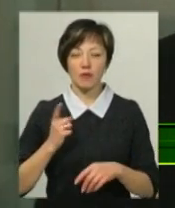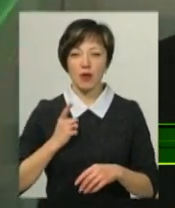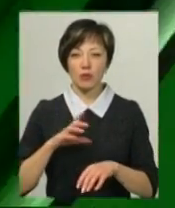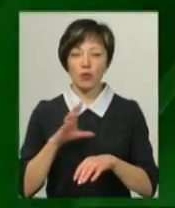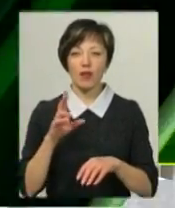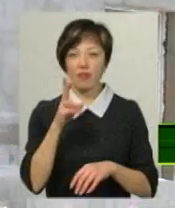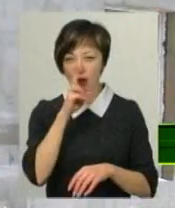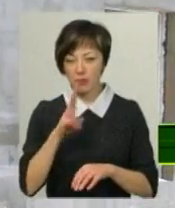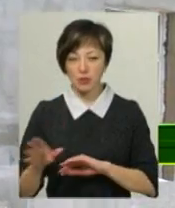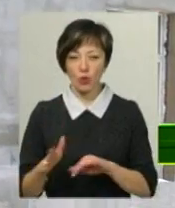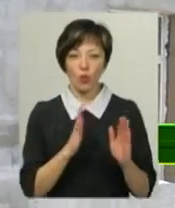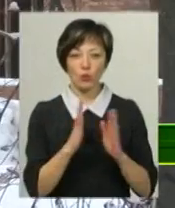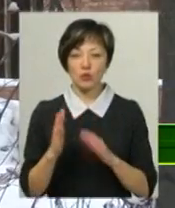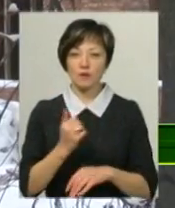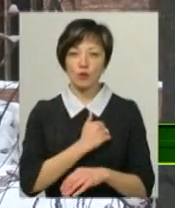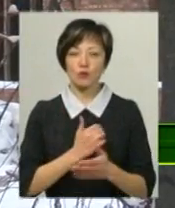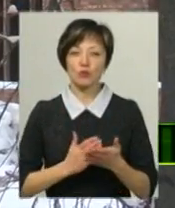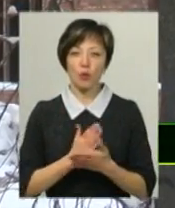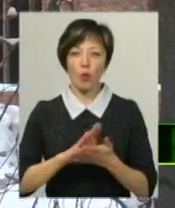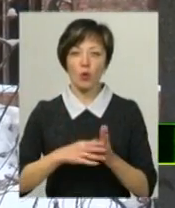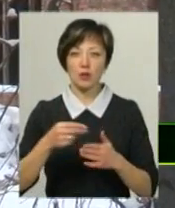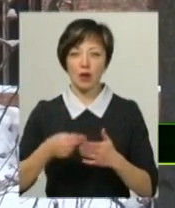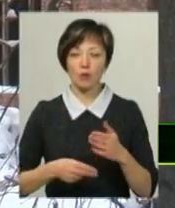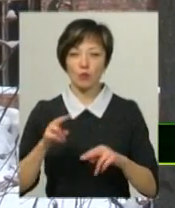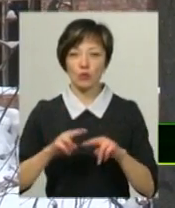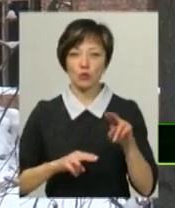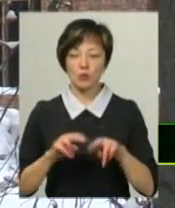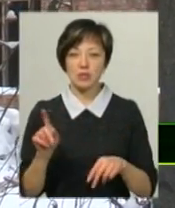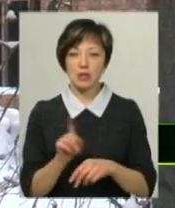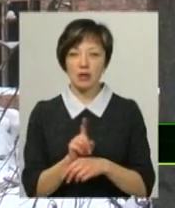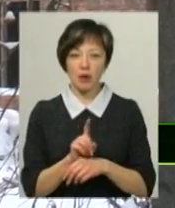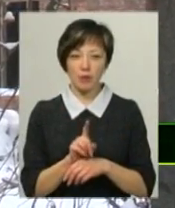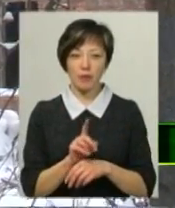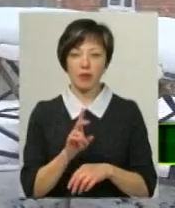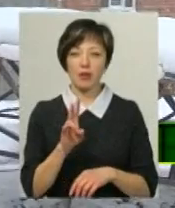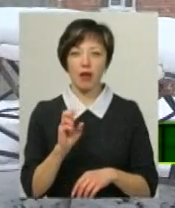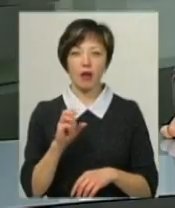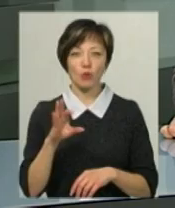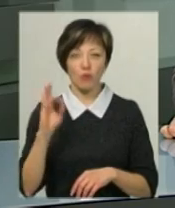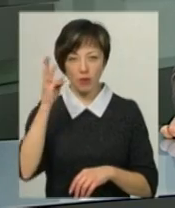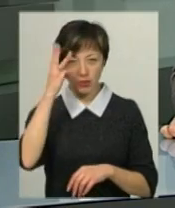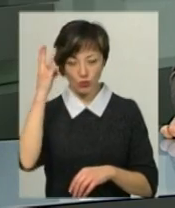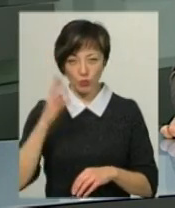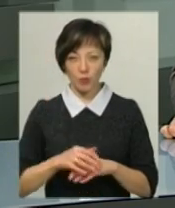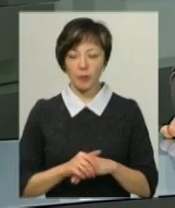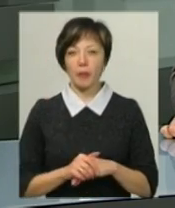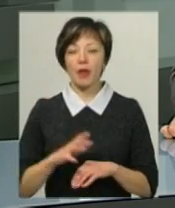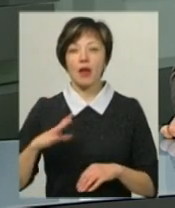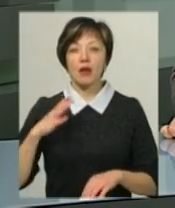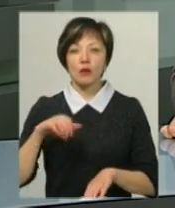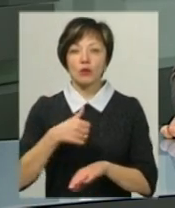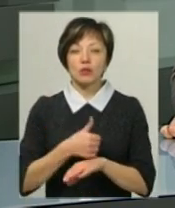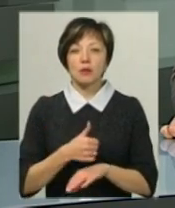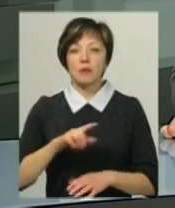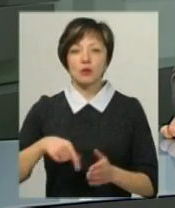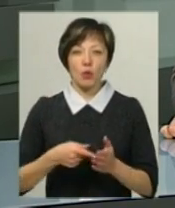місяці. Вортожитки для військовослужбовців-контрактників будують за стандартами НАТО у Хмельницькому. Екс-учільнику